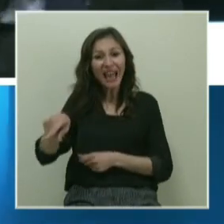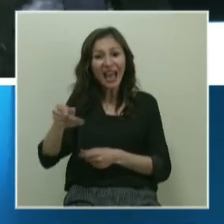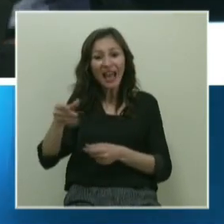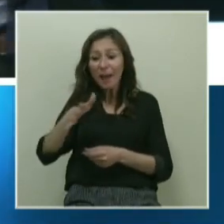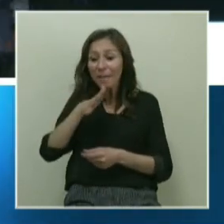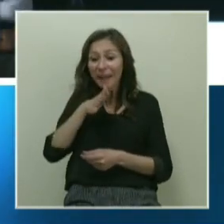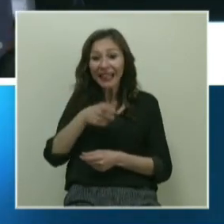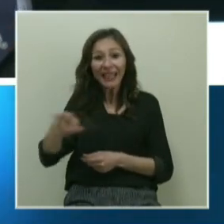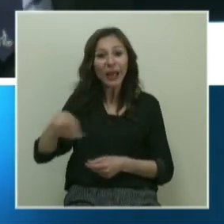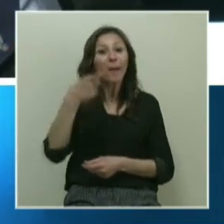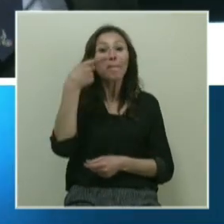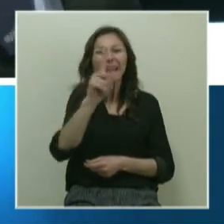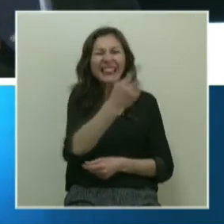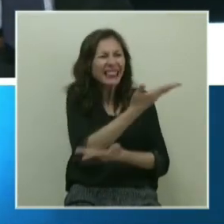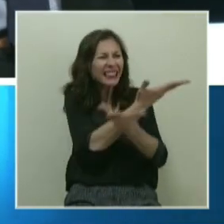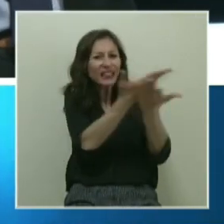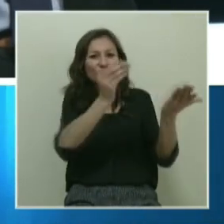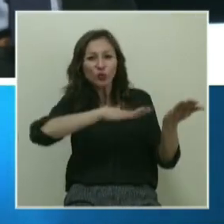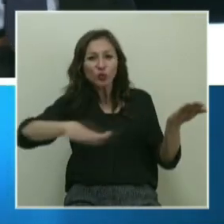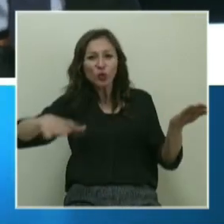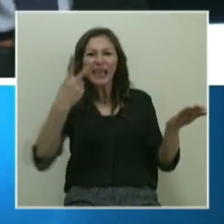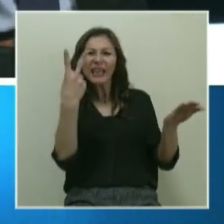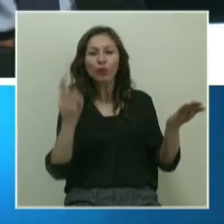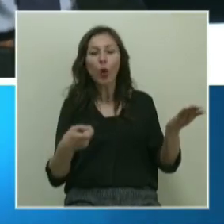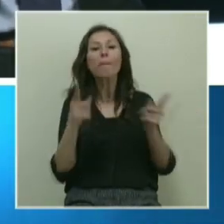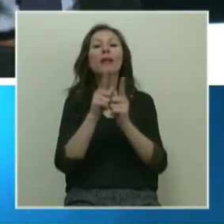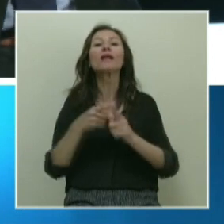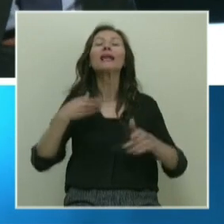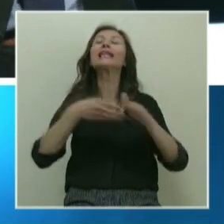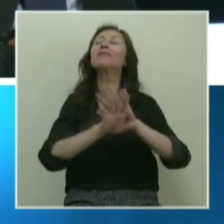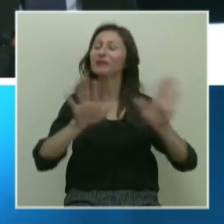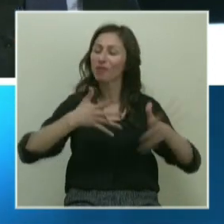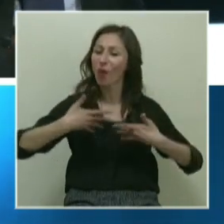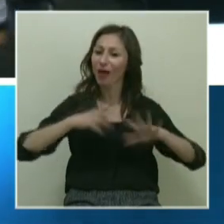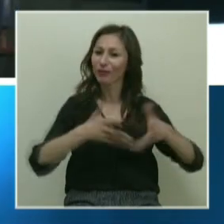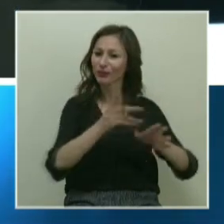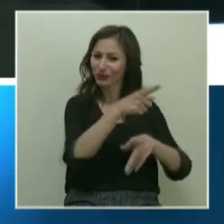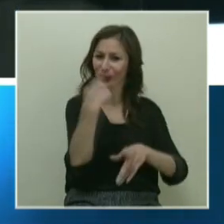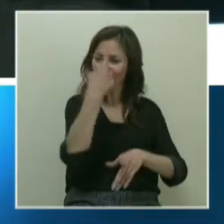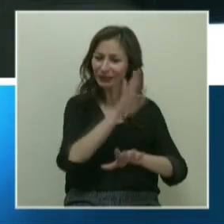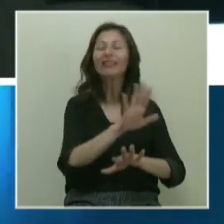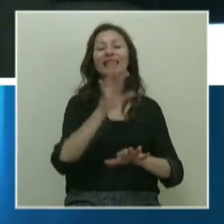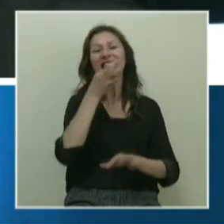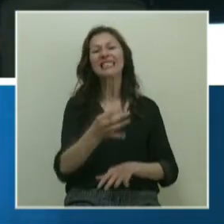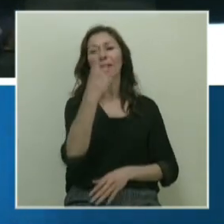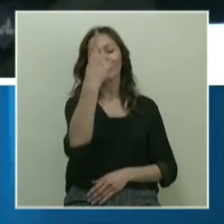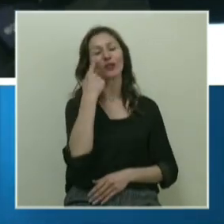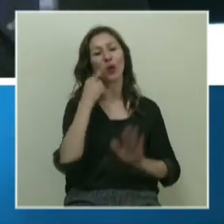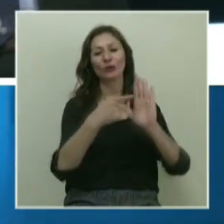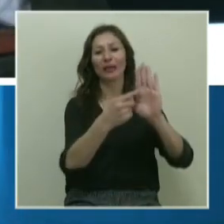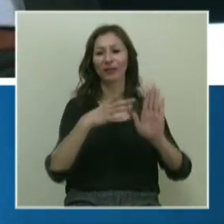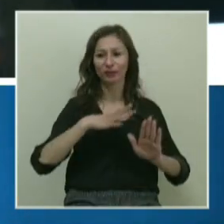bilgiyi bin çocuktan ikisi buluyor. Matematiğe hiç girmemeye karar verdim daha fazla moralinizi bozmamak için. Ama izninizle bir feni göstermek istiyorum.